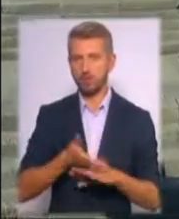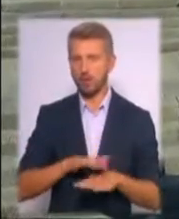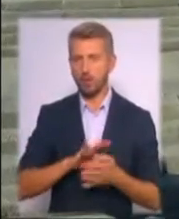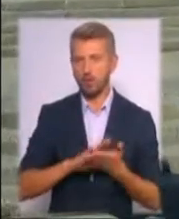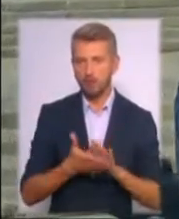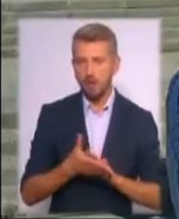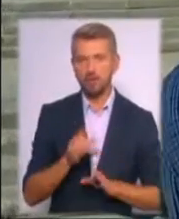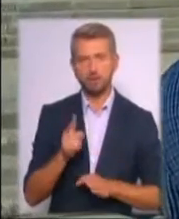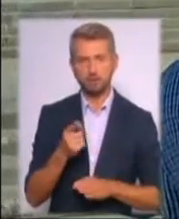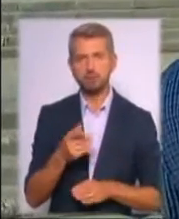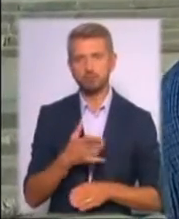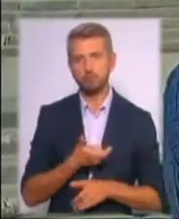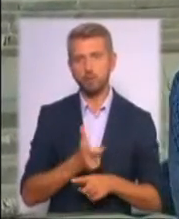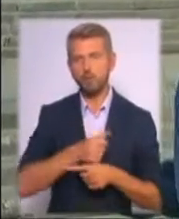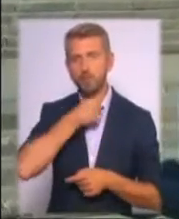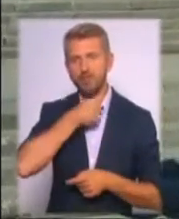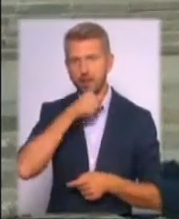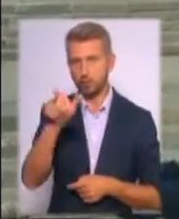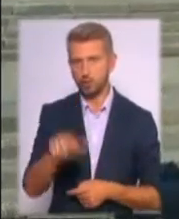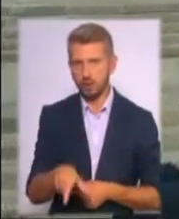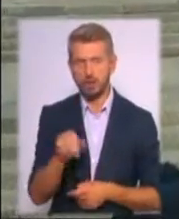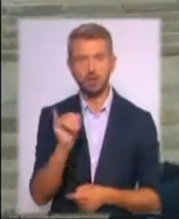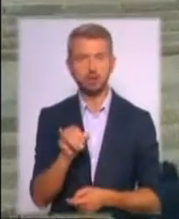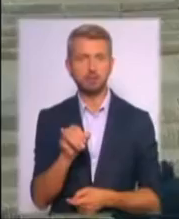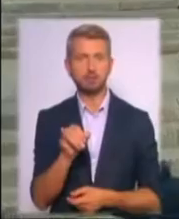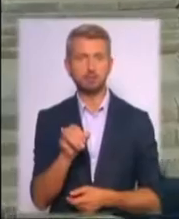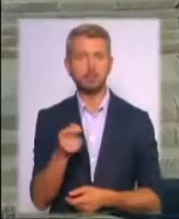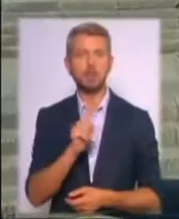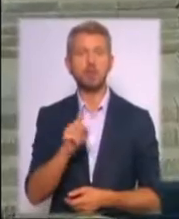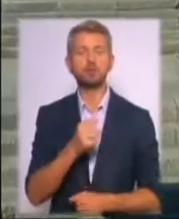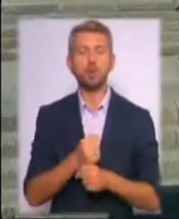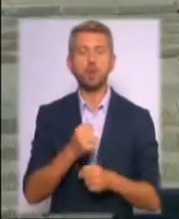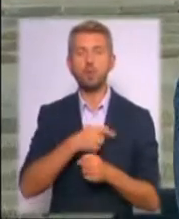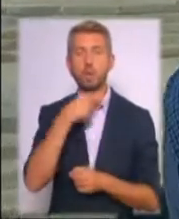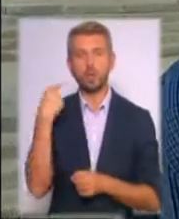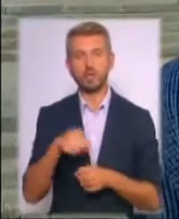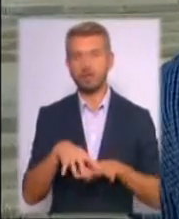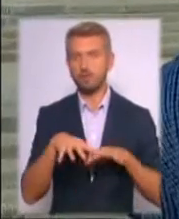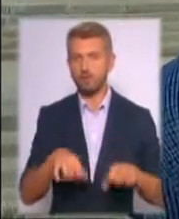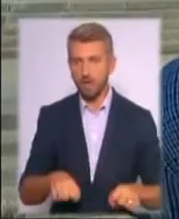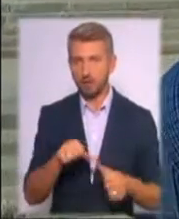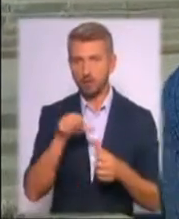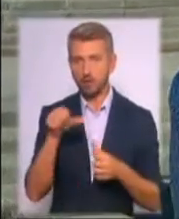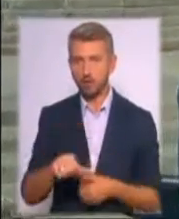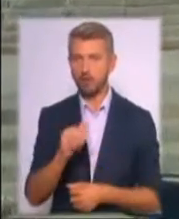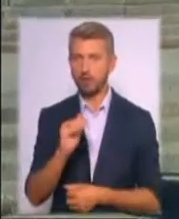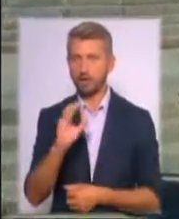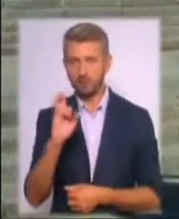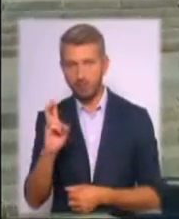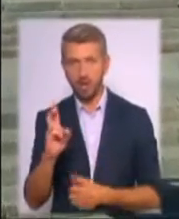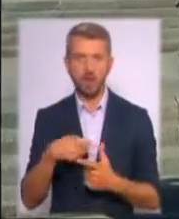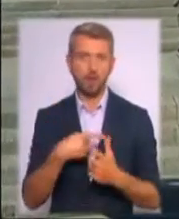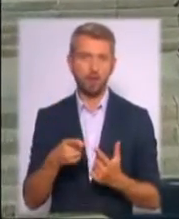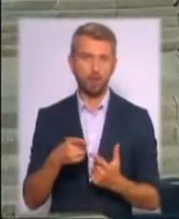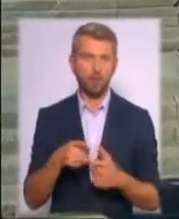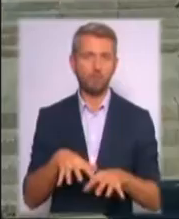стара, скажімо так, людина. І те, що робить російська влада, зокрема ФСБ, або так звана